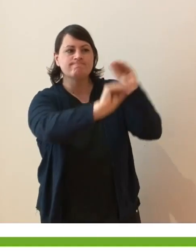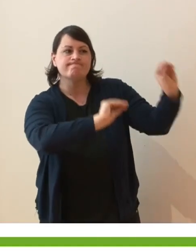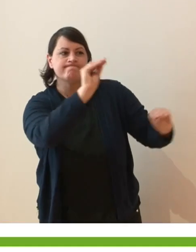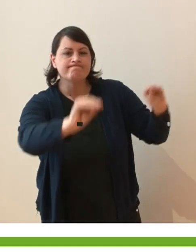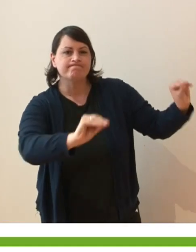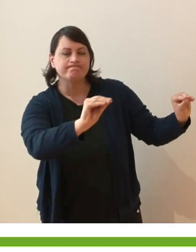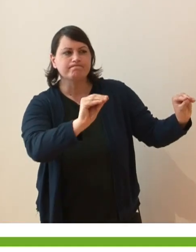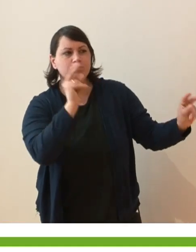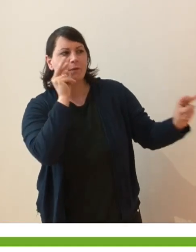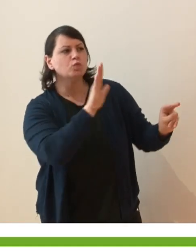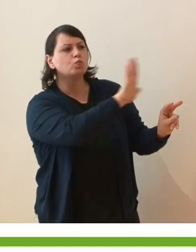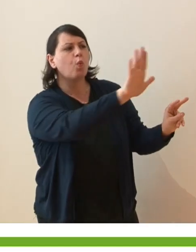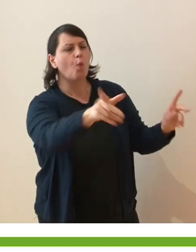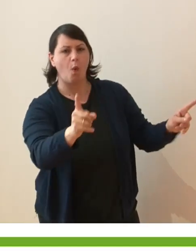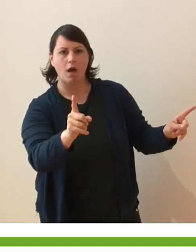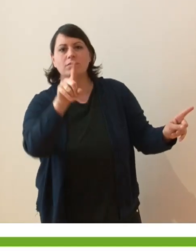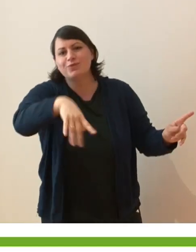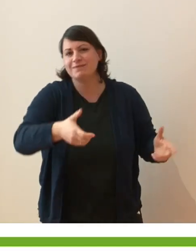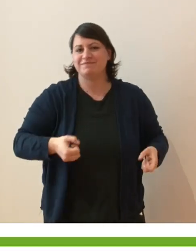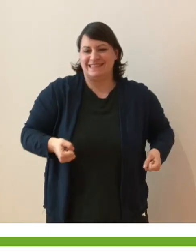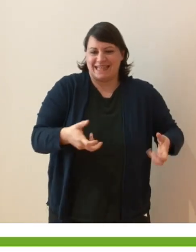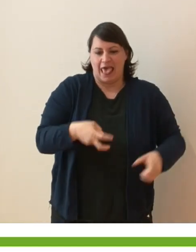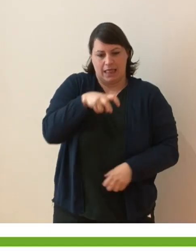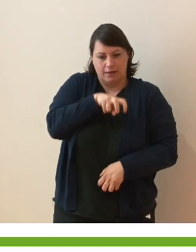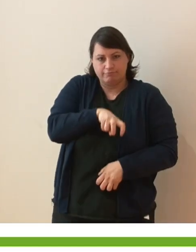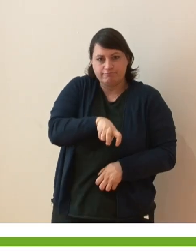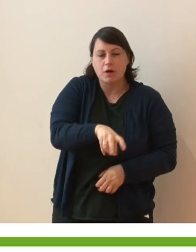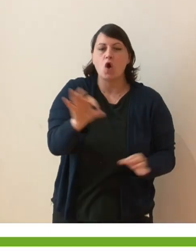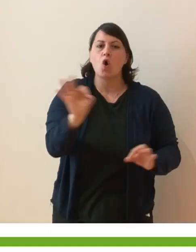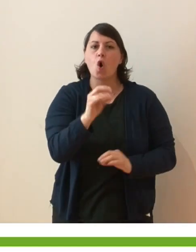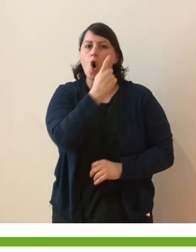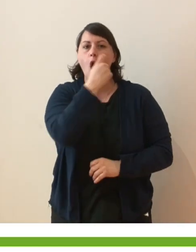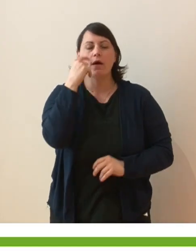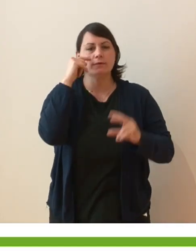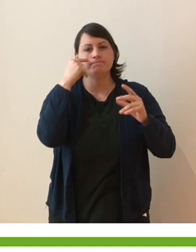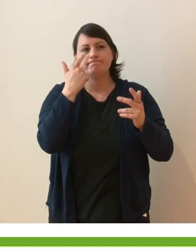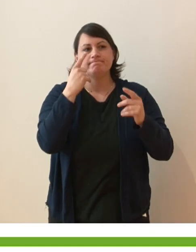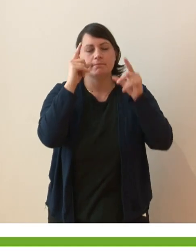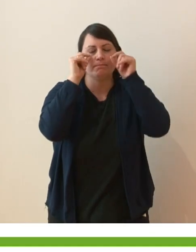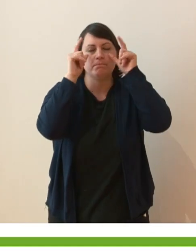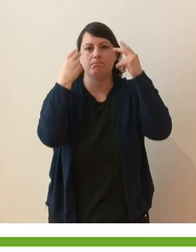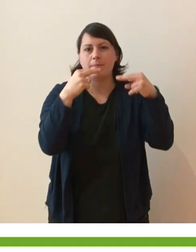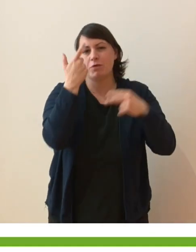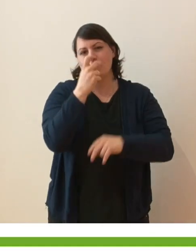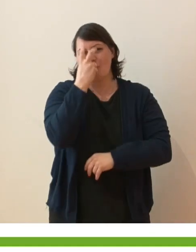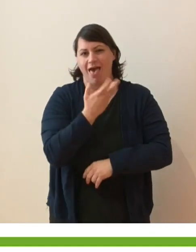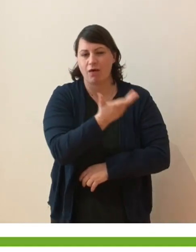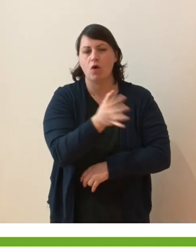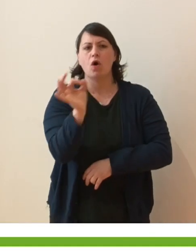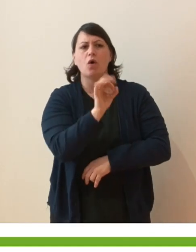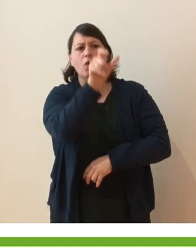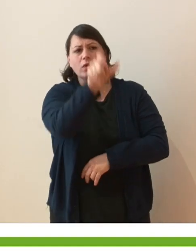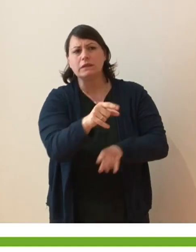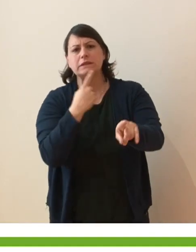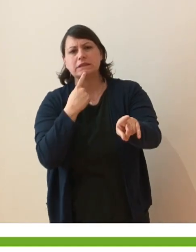volte anche dal sedile di una carrozzella, a volte da degli occhi che non si aprono e non riescono a vedere, dalla